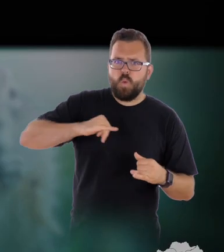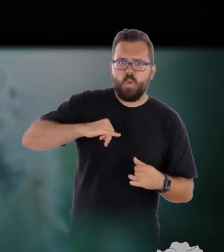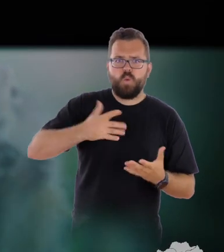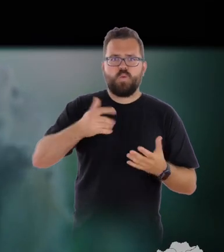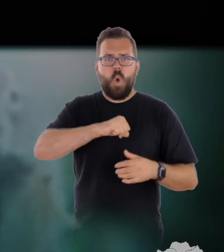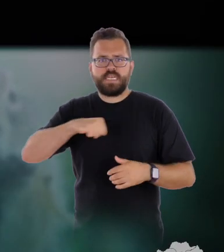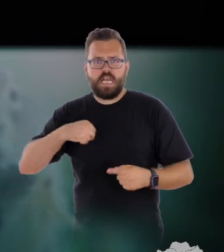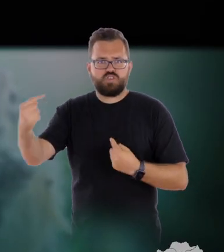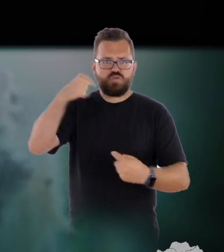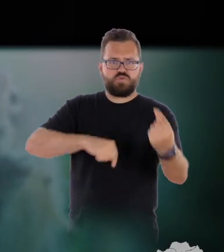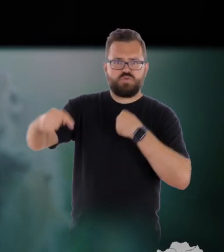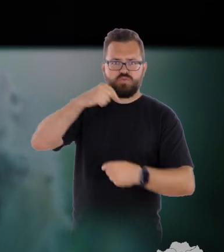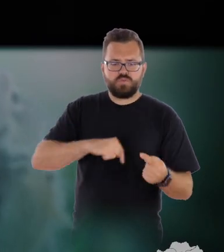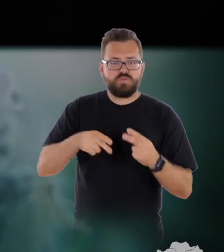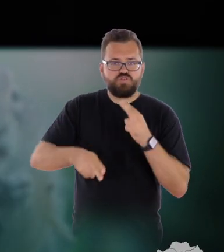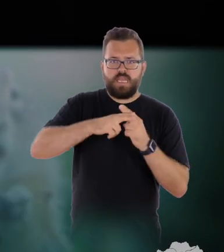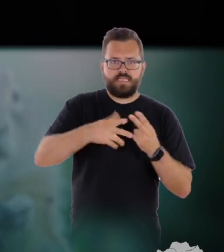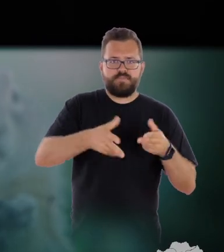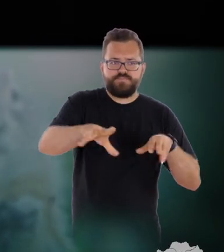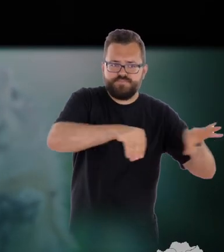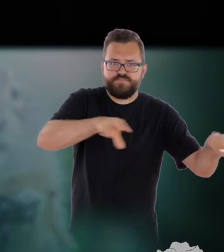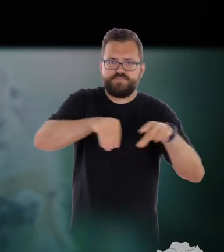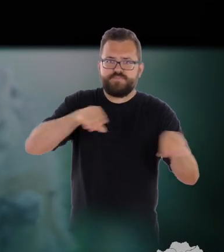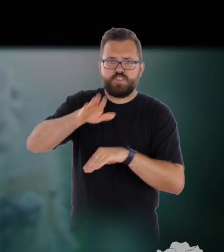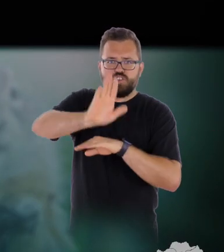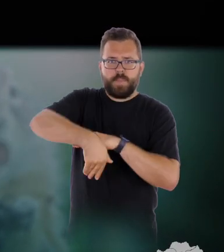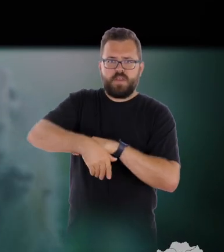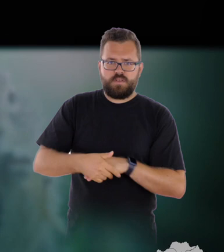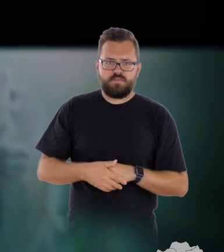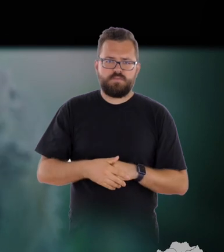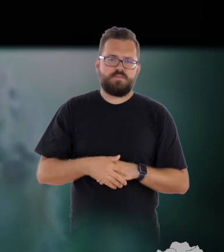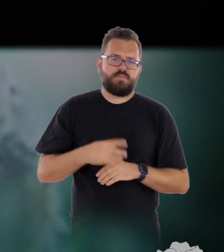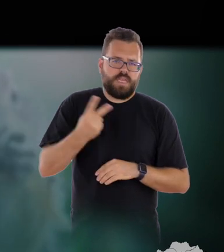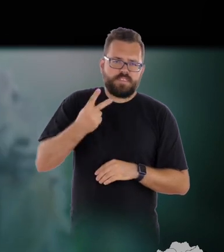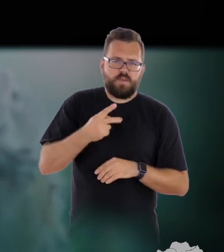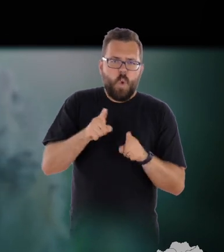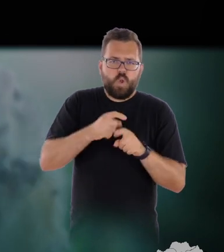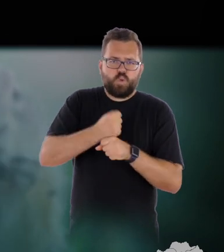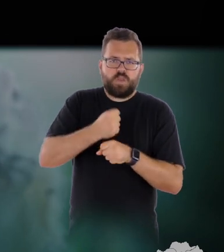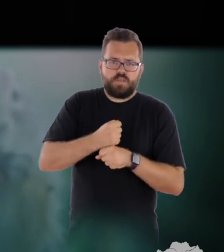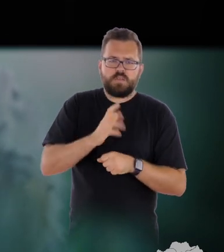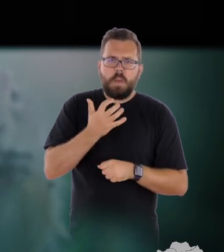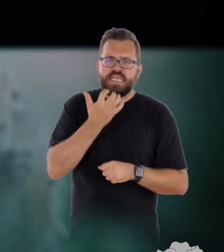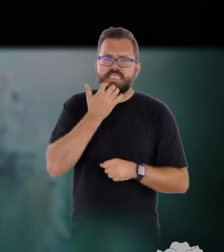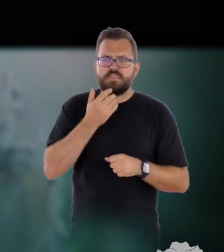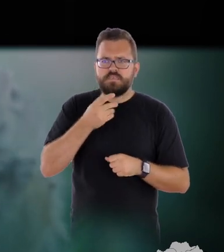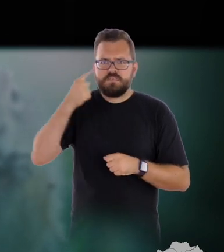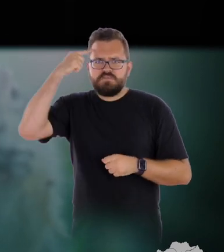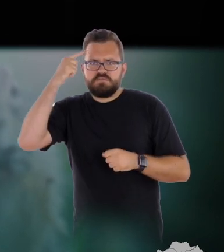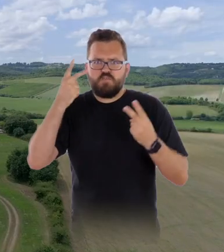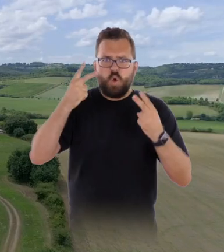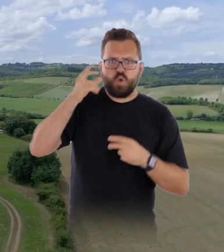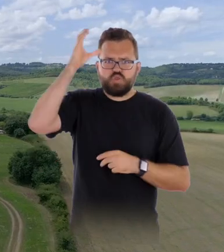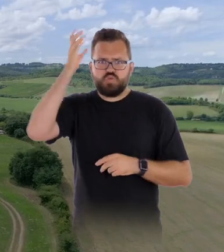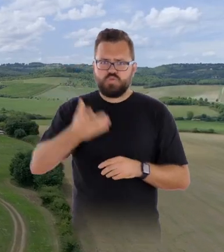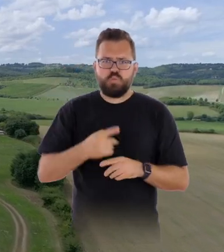munkákat, ami nem igény a különösebb szakértelmet, meg nem veszélyes. Tehát azt azért elmondjuk, hogy ne dugja be az újját a cuki kis űrgéhez a